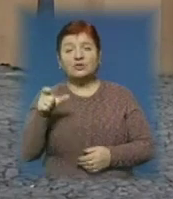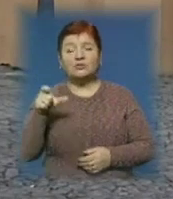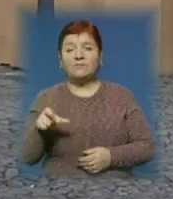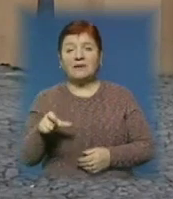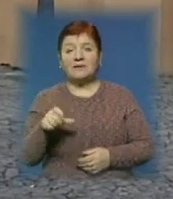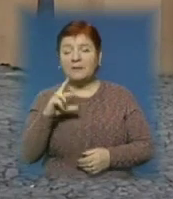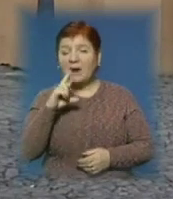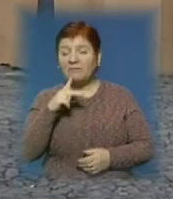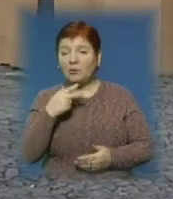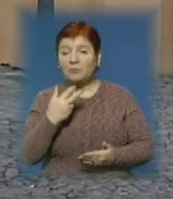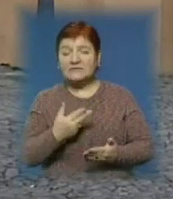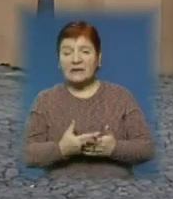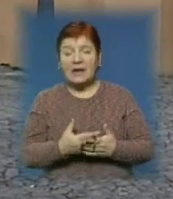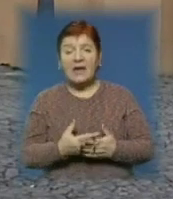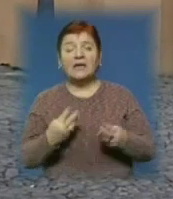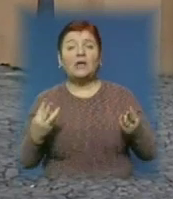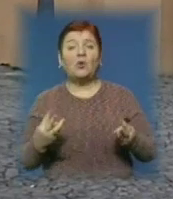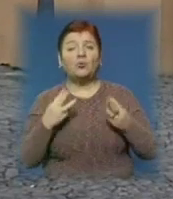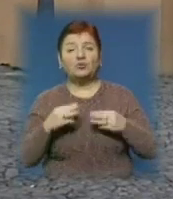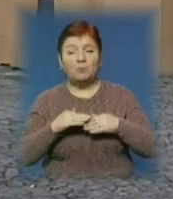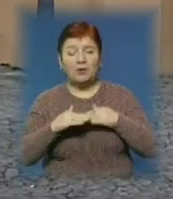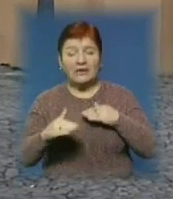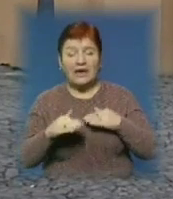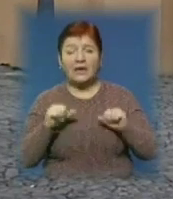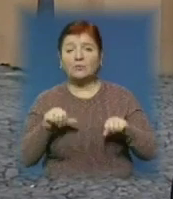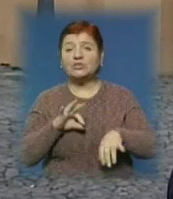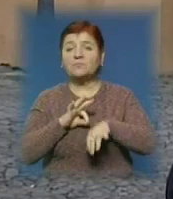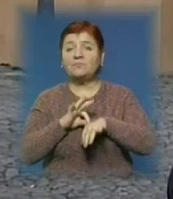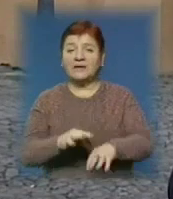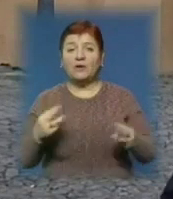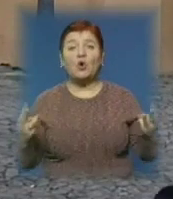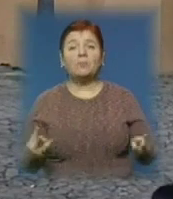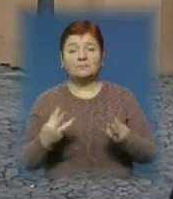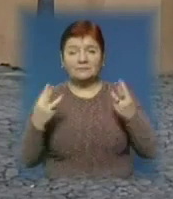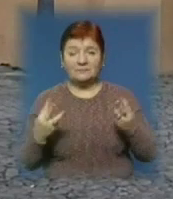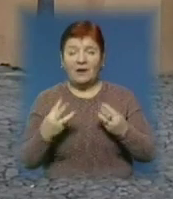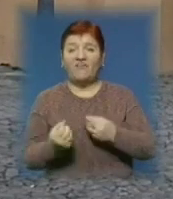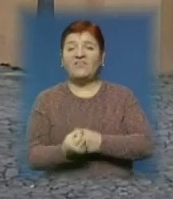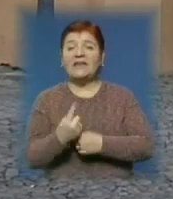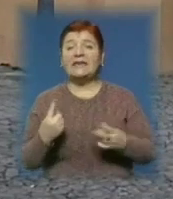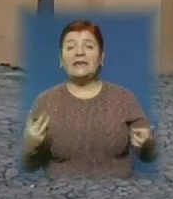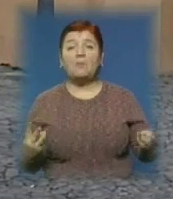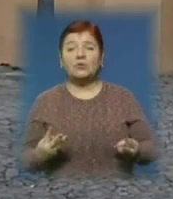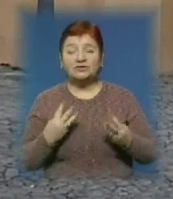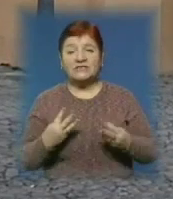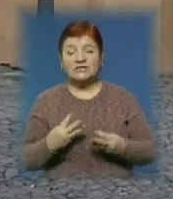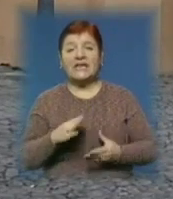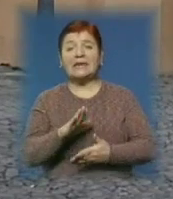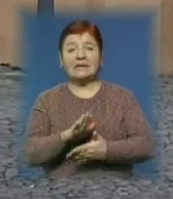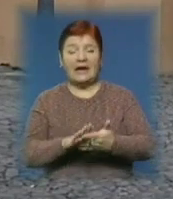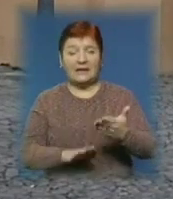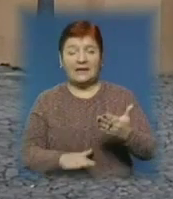вона впаде на горючі покриття і, відповідно, це може призвести до загорання, до виникнення пожежі, ну і далі вже